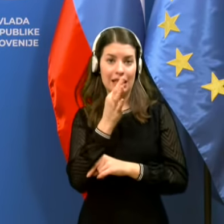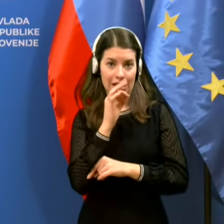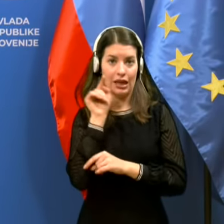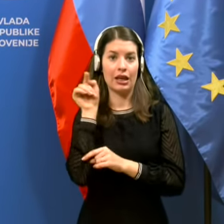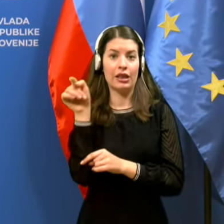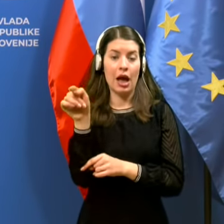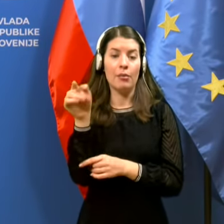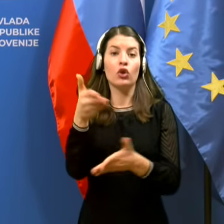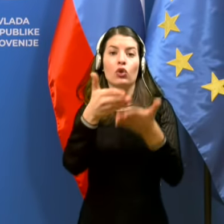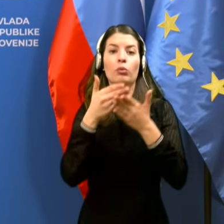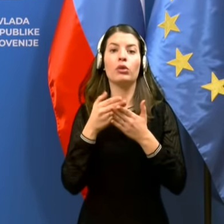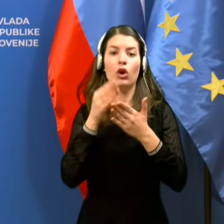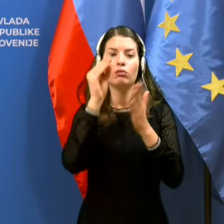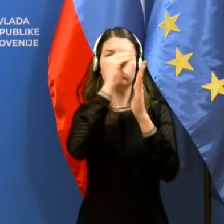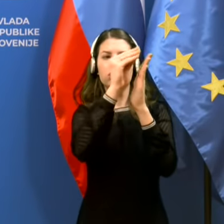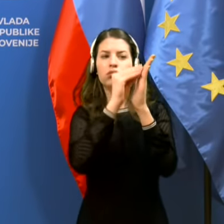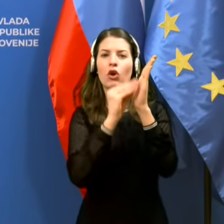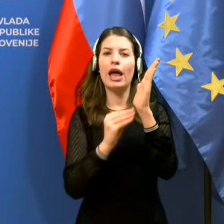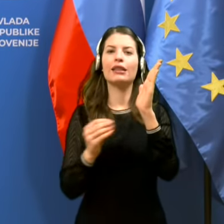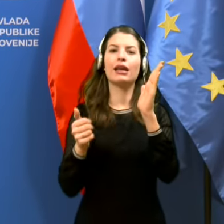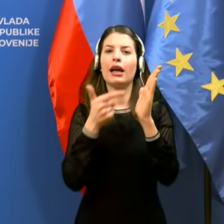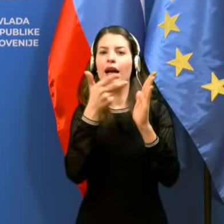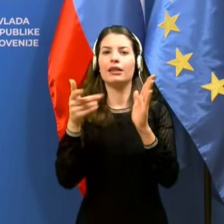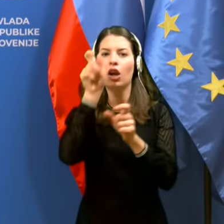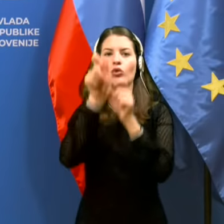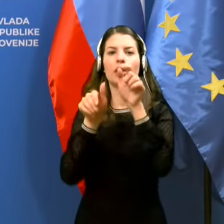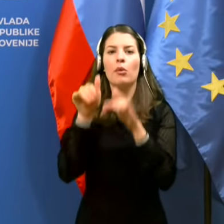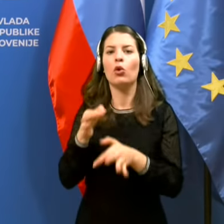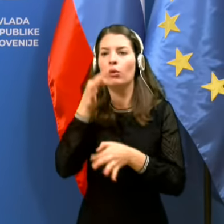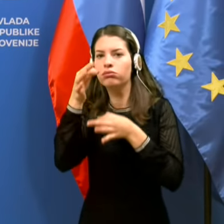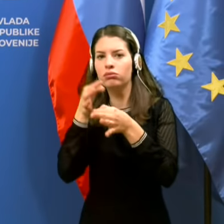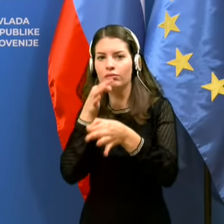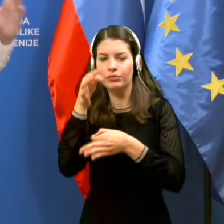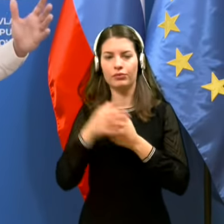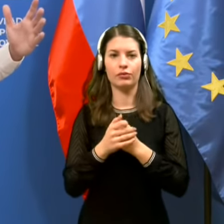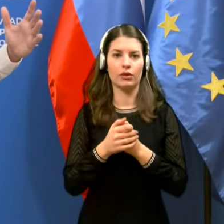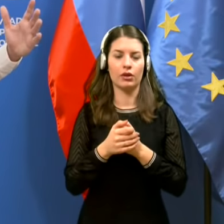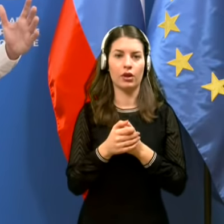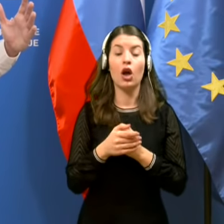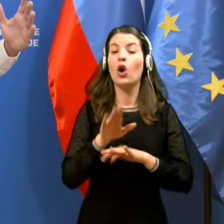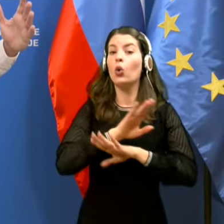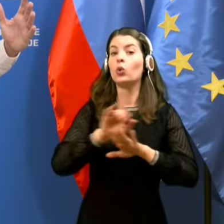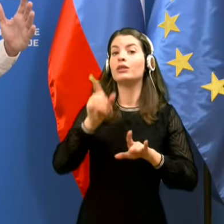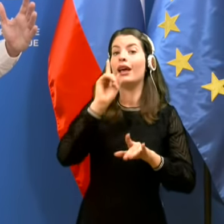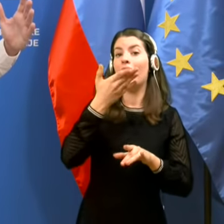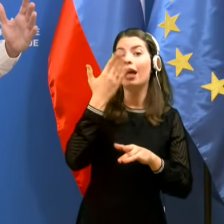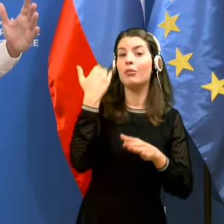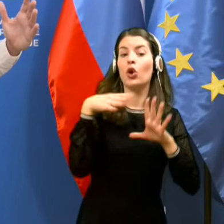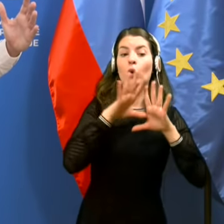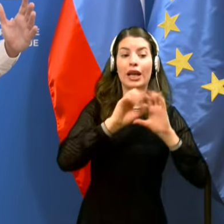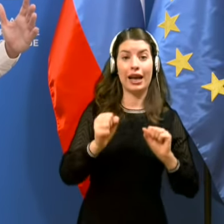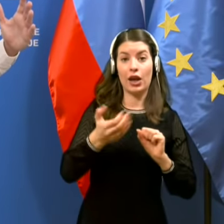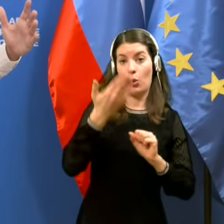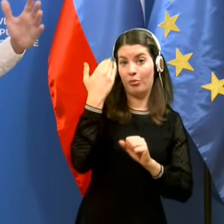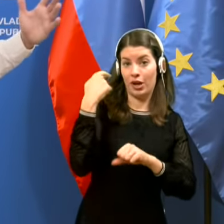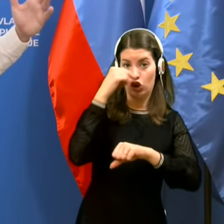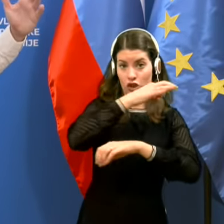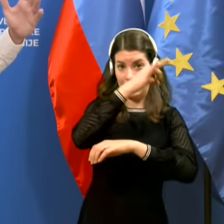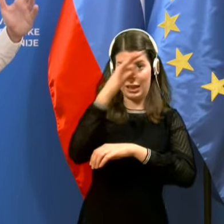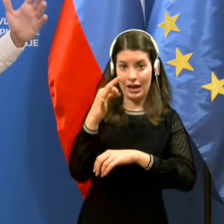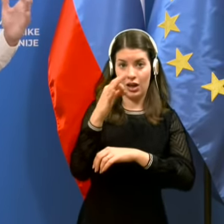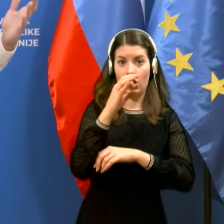anketirati tisti primir. In to se dogaja, catchment je, vse, kar je bilo naredno prejšnji dan, 0,0,0,0.